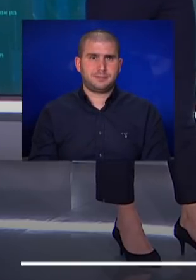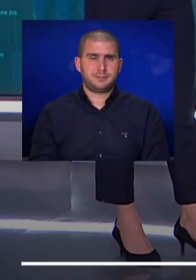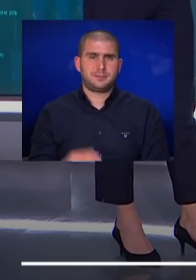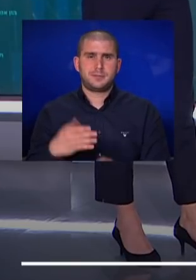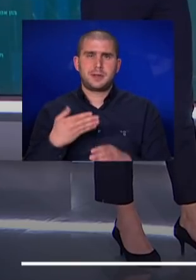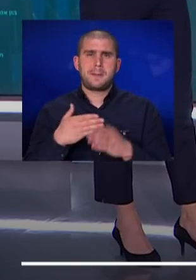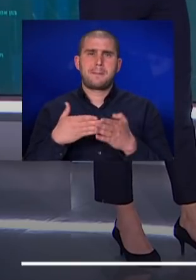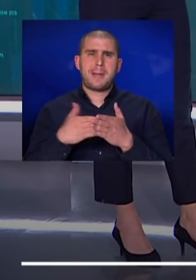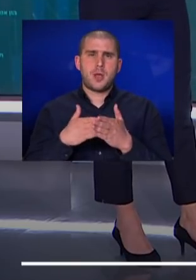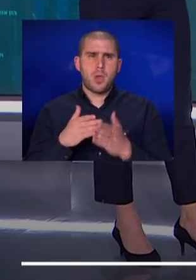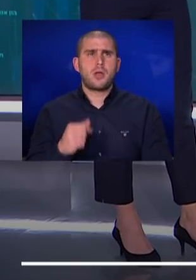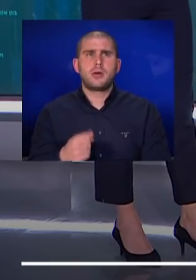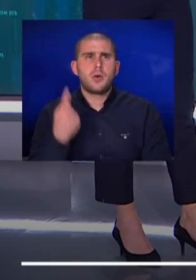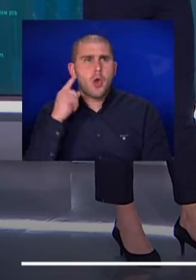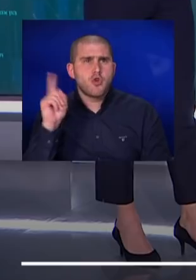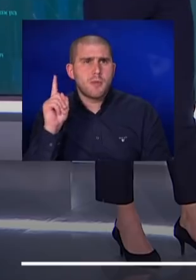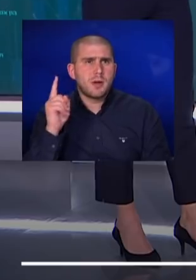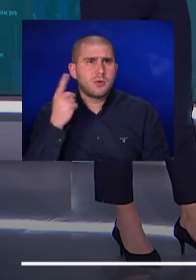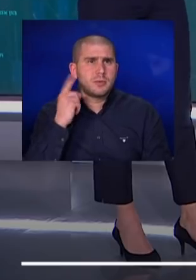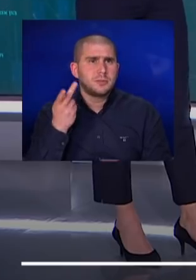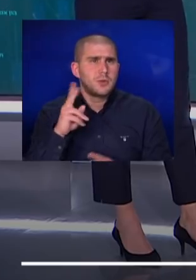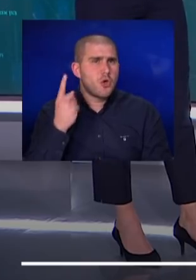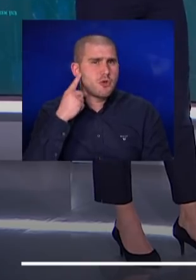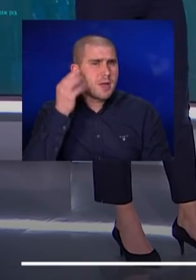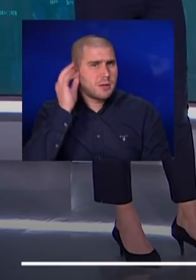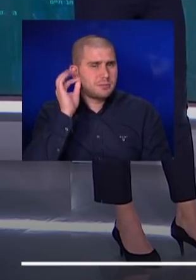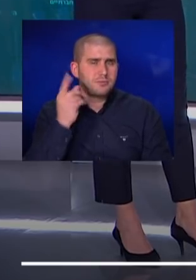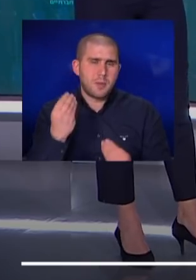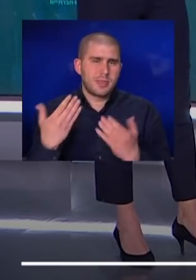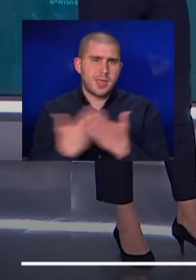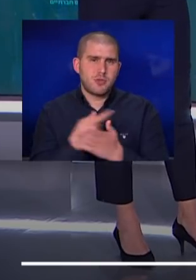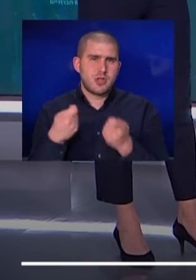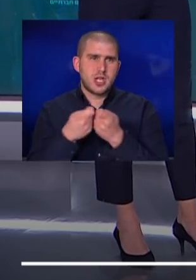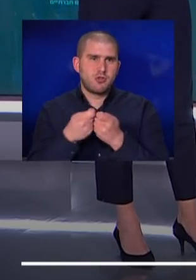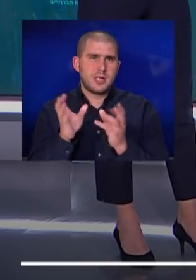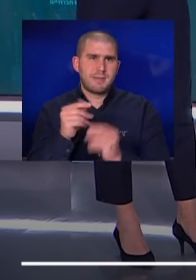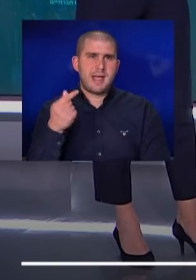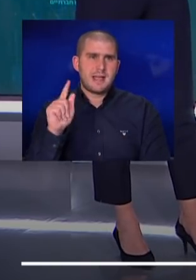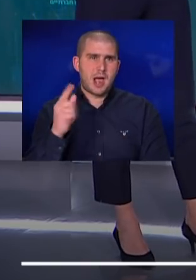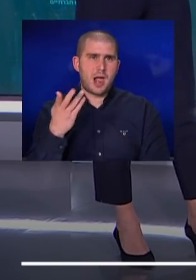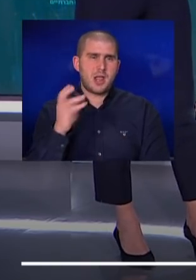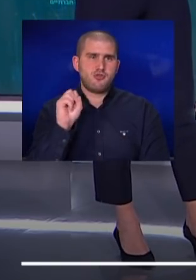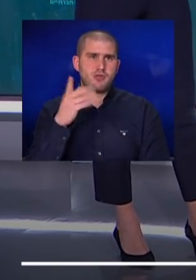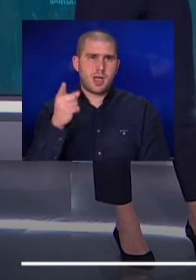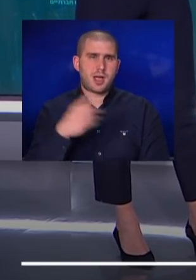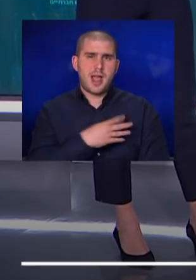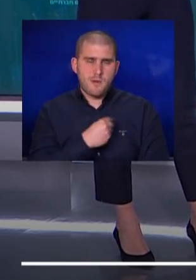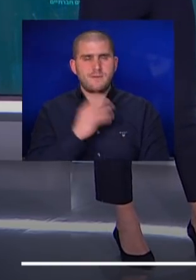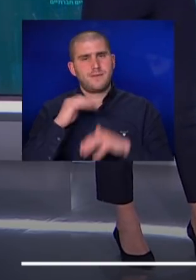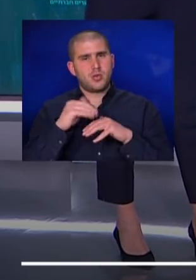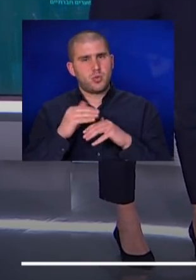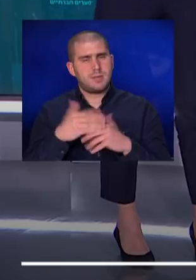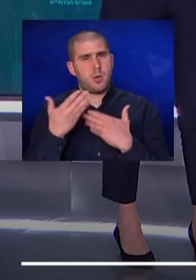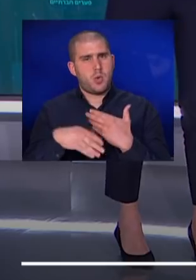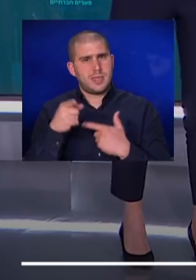אני לא שומע. אין לי כלום, אין לי כלום באוזניות. מיד נחדש את הקשר שלנו עם גל ברגר, שליחנו בלוויב, ונהיה עם העדכונים האחרונים